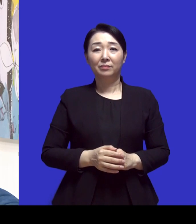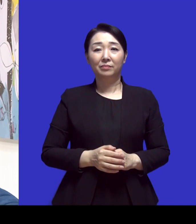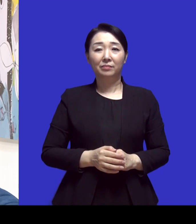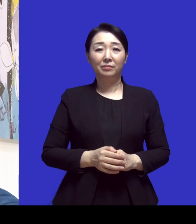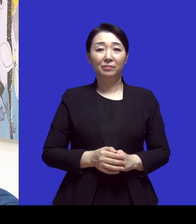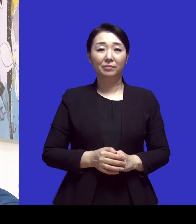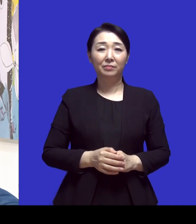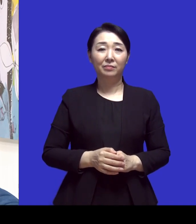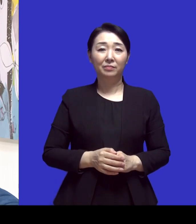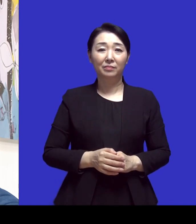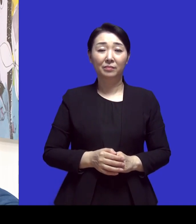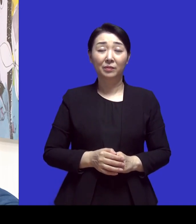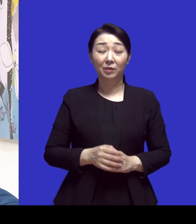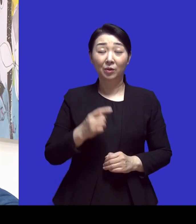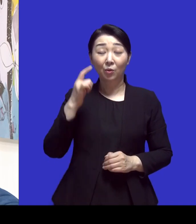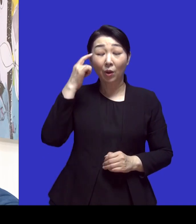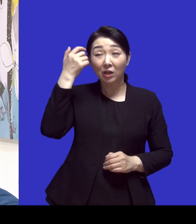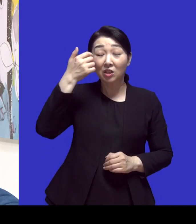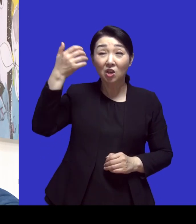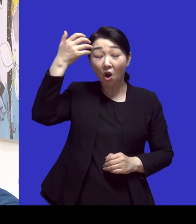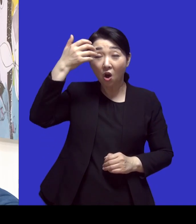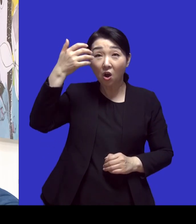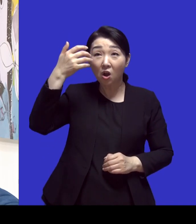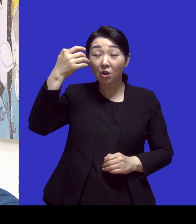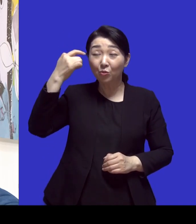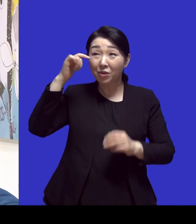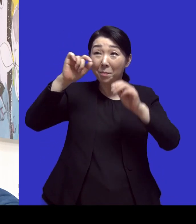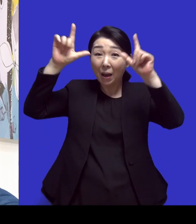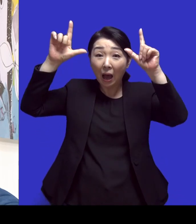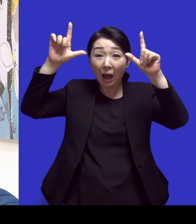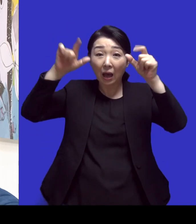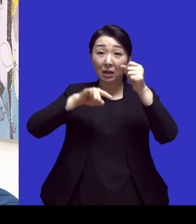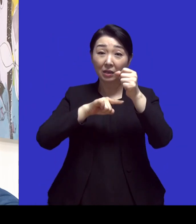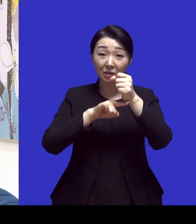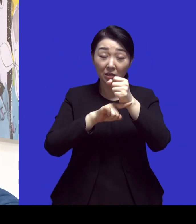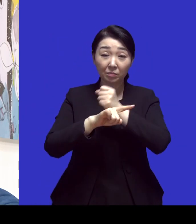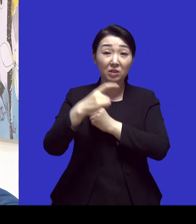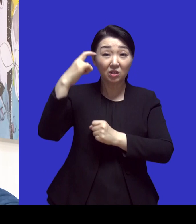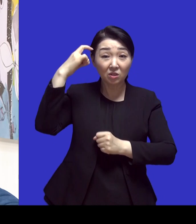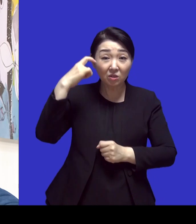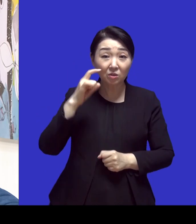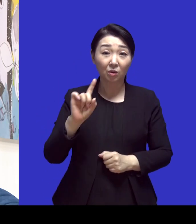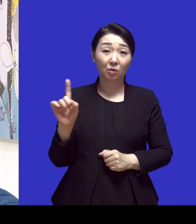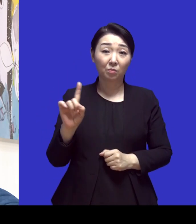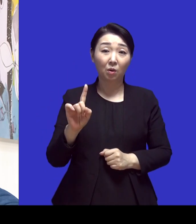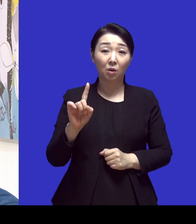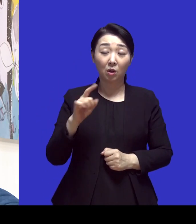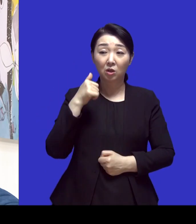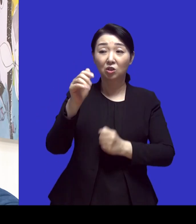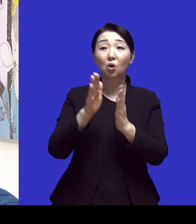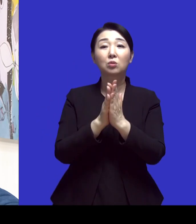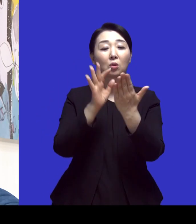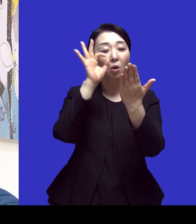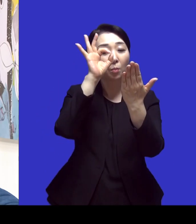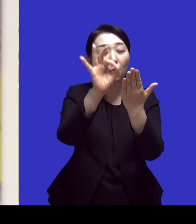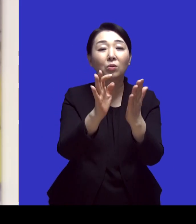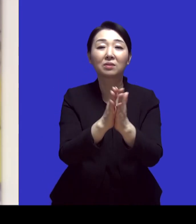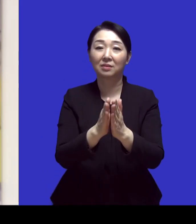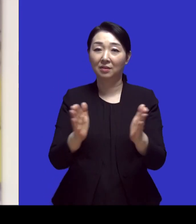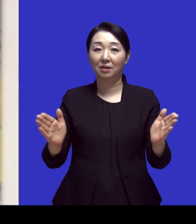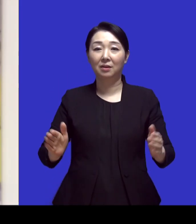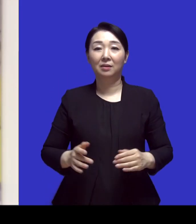진짜 무슨 영안이 열렸다는 말의 의미가 느껴지는 게 네 성경이 보이는 거죠 진짜 아